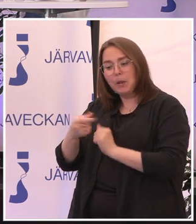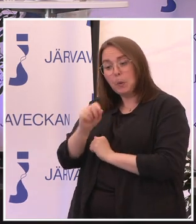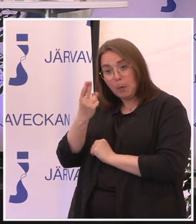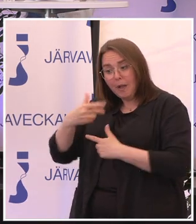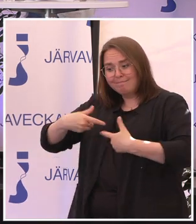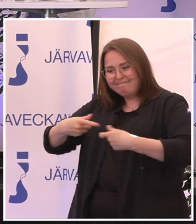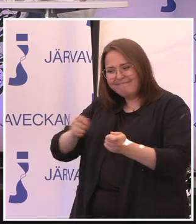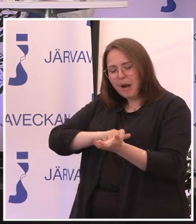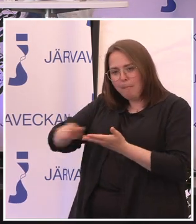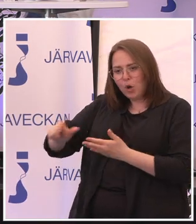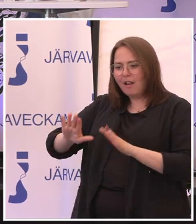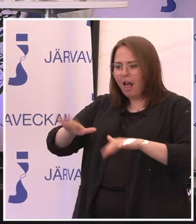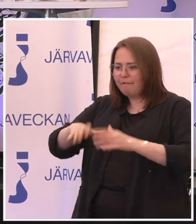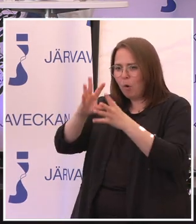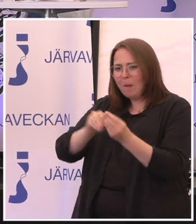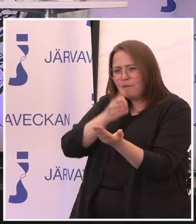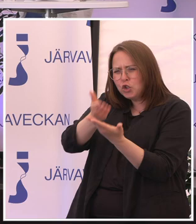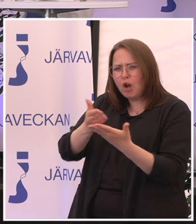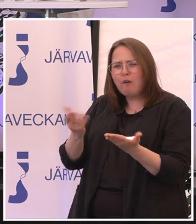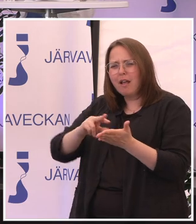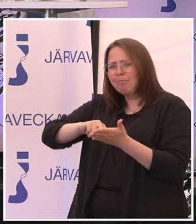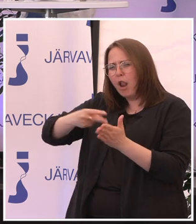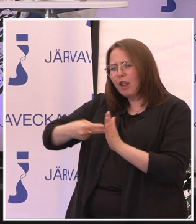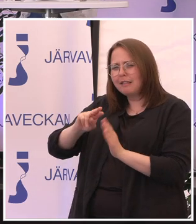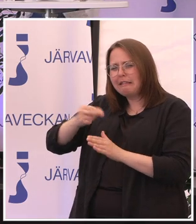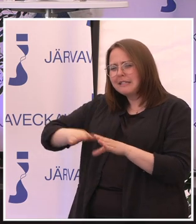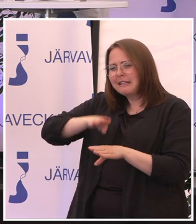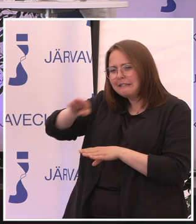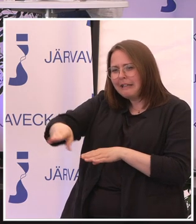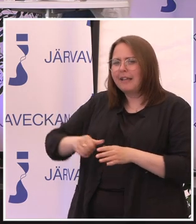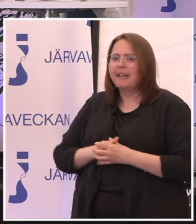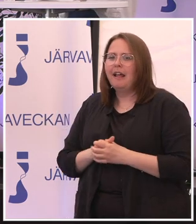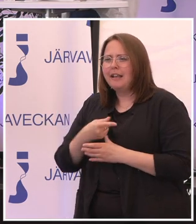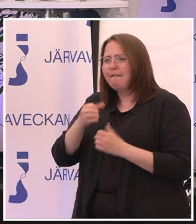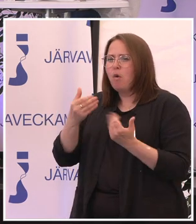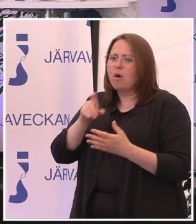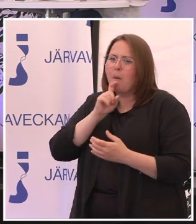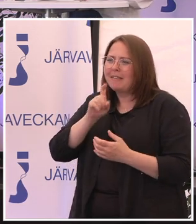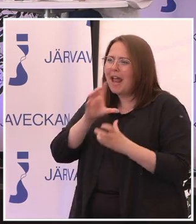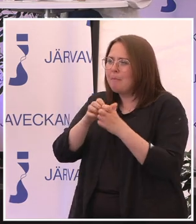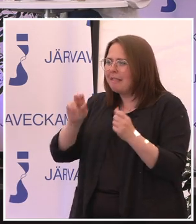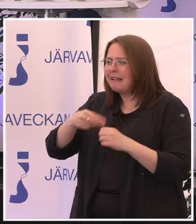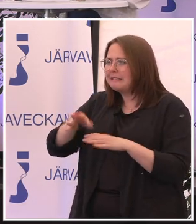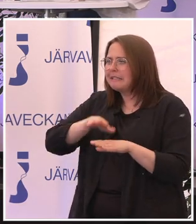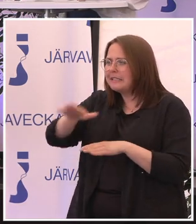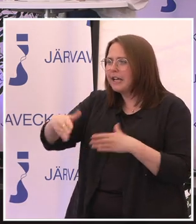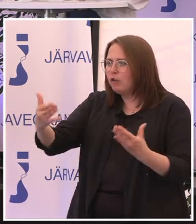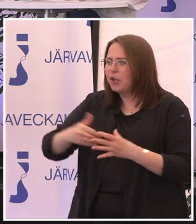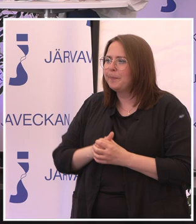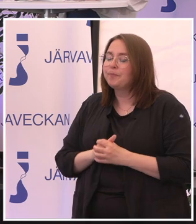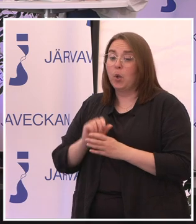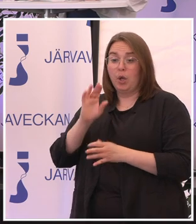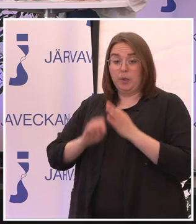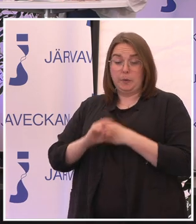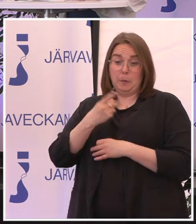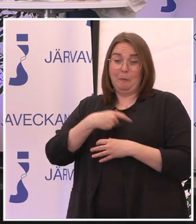och så presenterade de här förslagen? Vad är nu planen med dessa förslag? Sen ska ni få kommentera dem här på scenen. Men vad är nästa steg då? Just nu